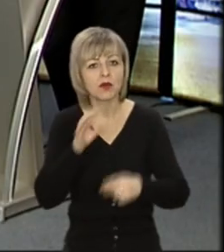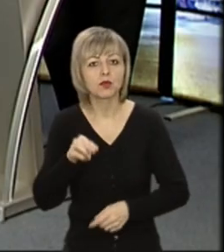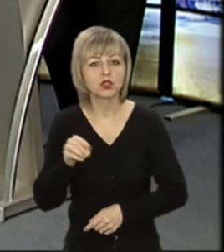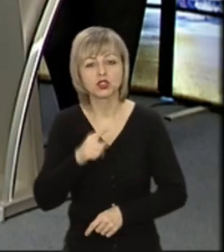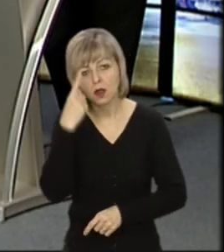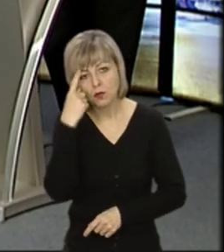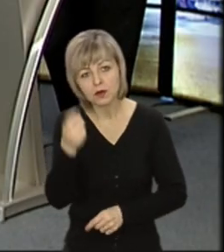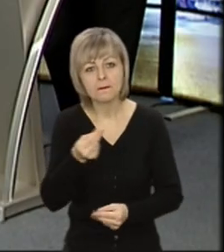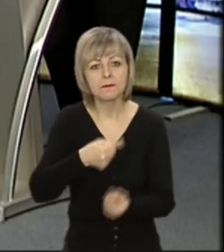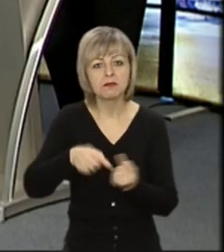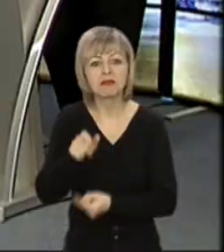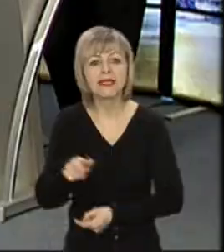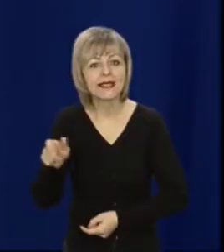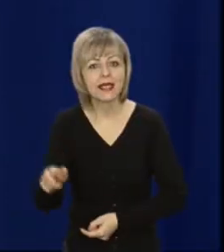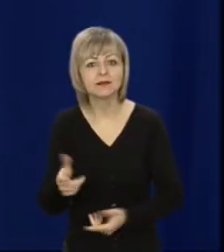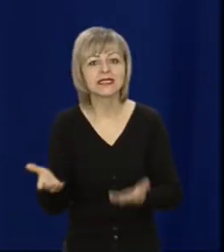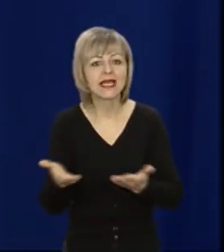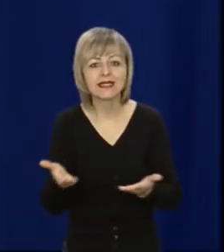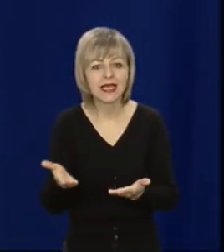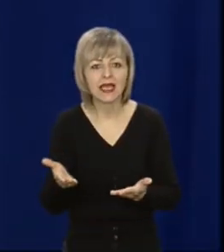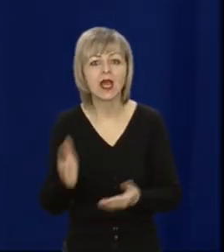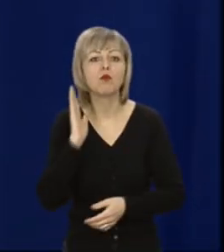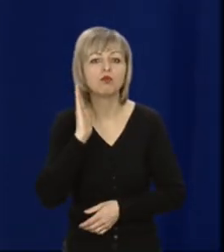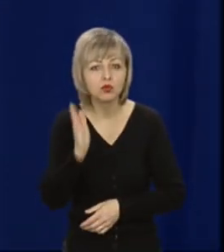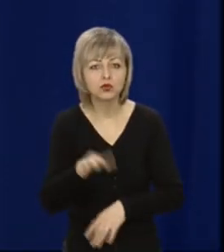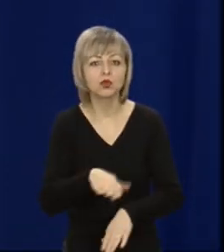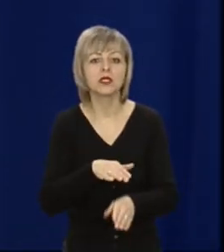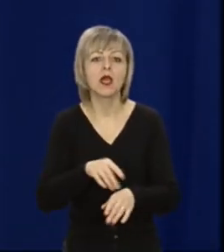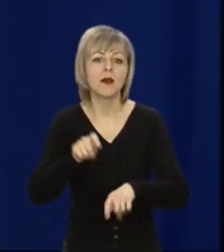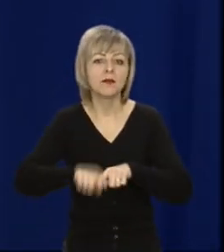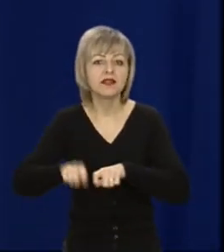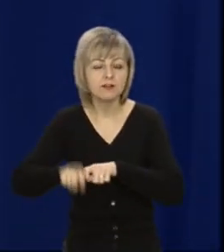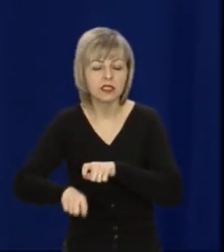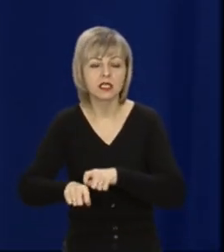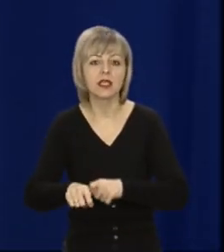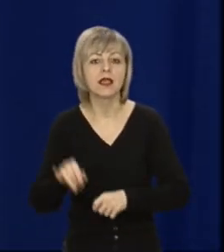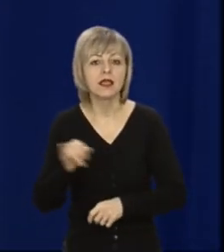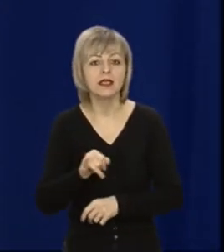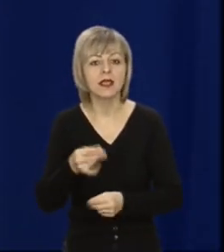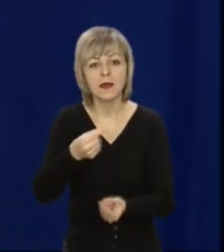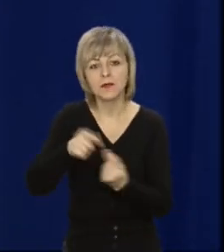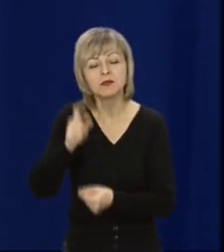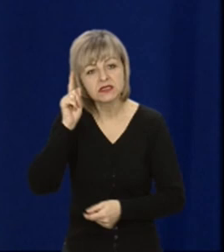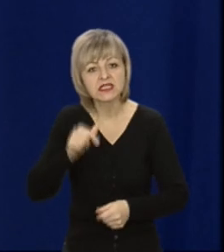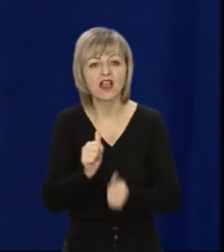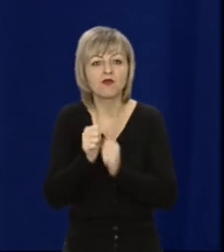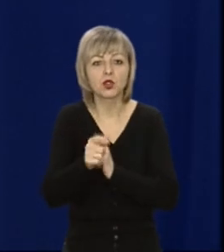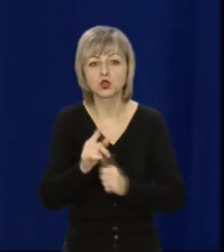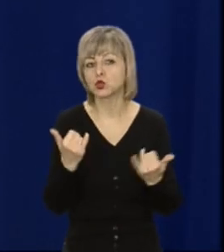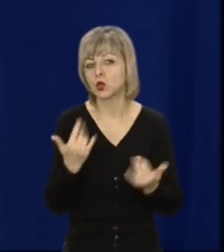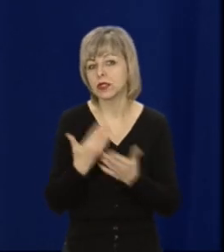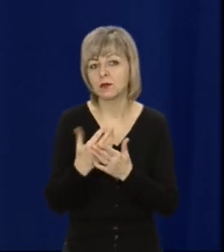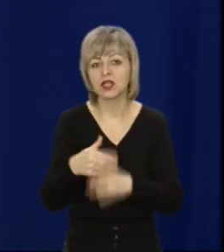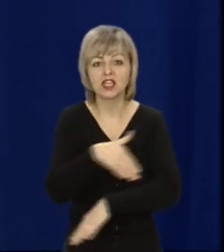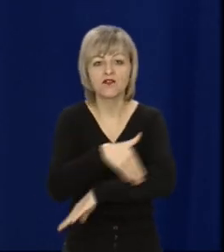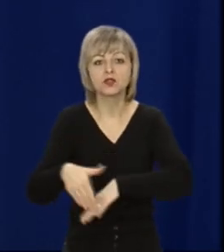попереджають підприємців, де, власне, будуть проводитися ці перевірки. І вони там вже наперед знають, що десь сьогодні, наприклад,